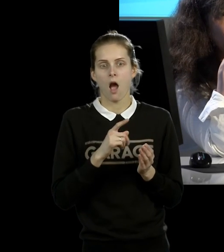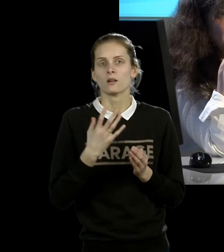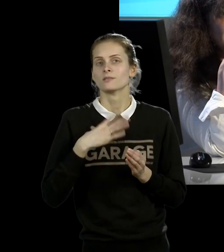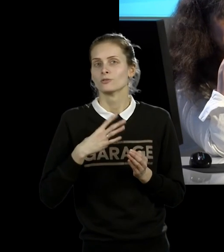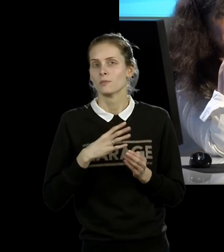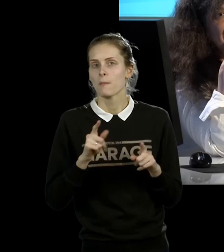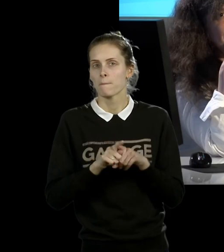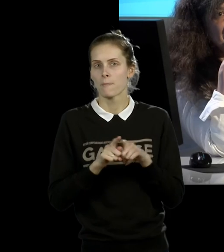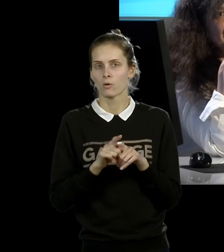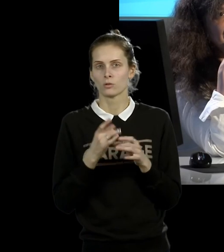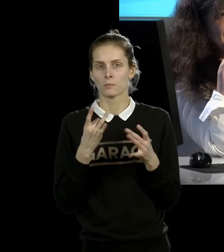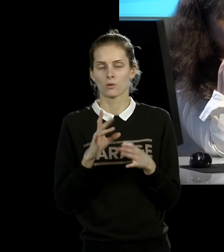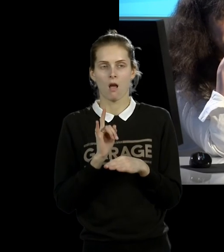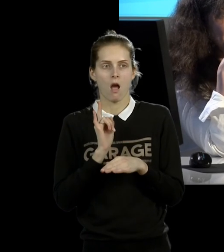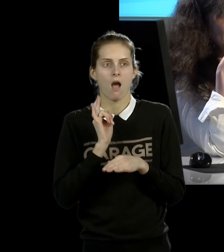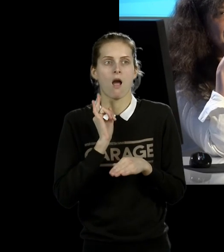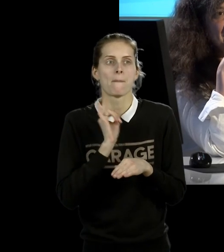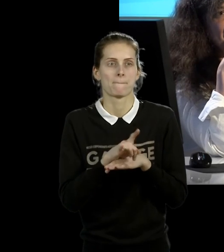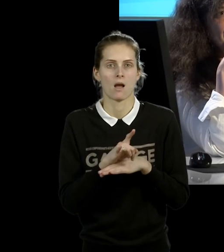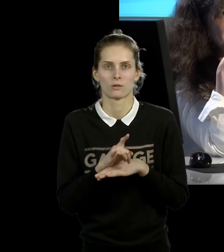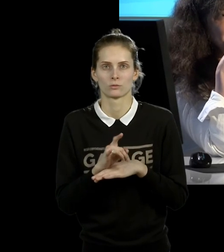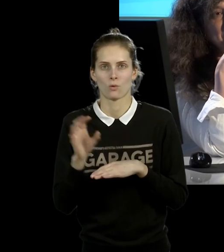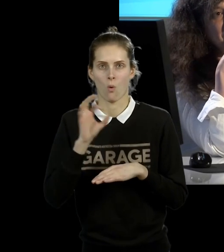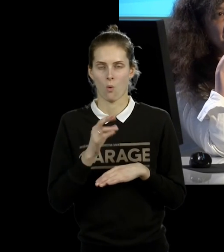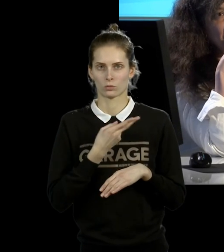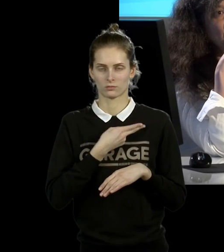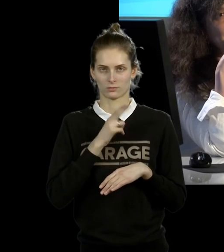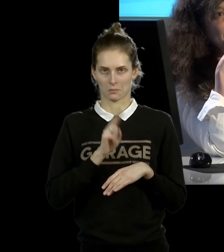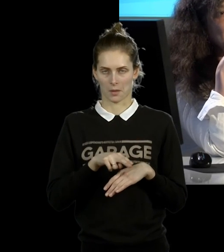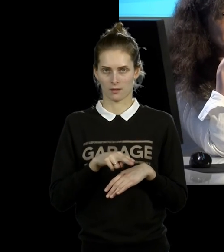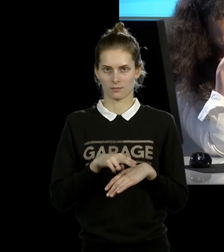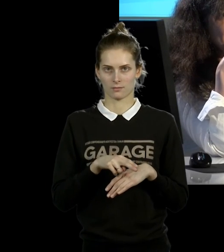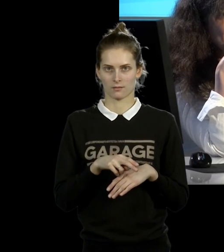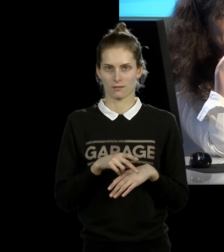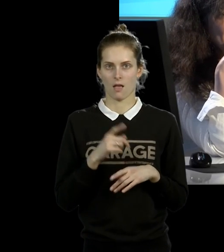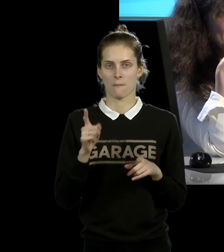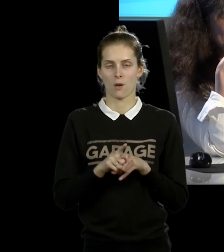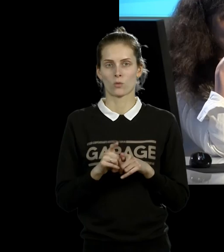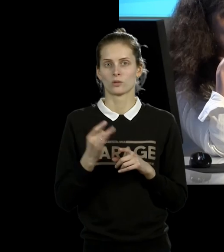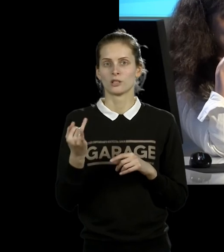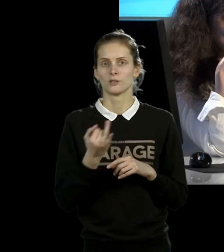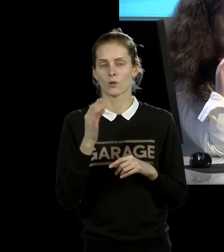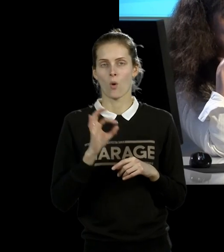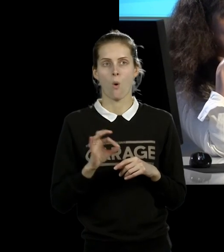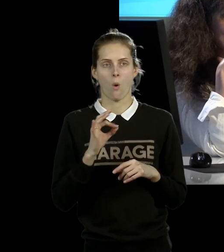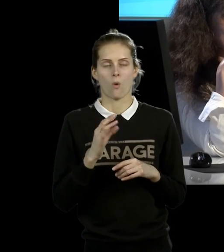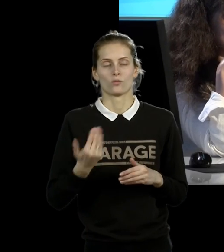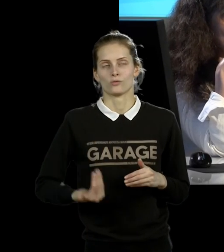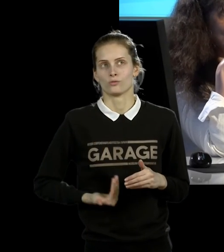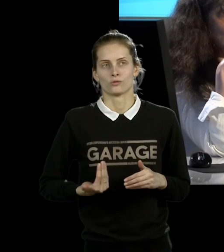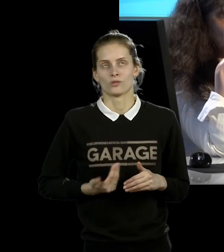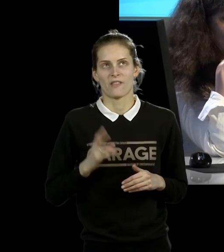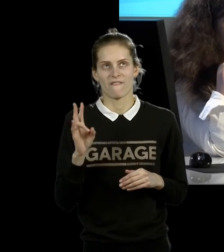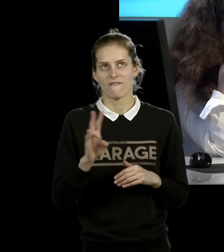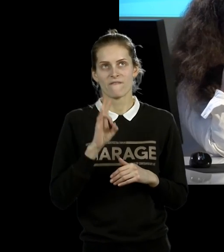Все похороны – это реенаптмент. Нету ни одной настоящей акции. В общем, это такая история про бессмертие. История про перформанс. Человек,